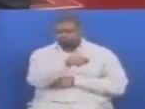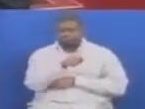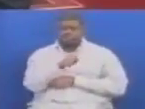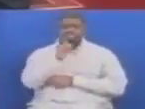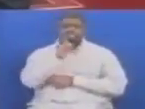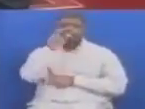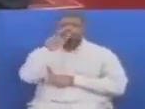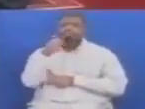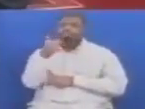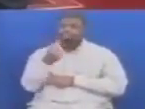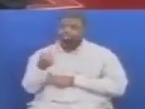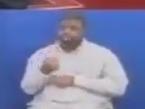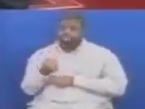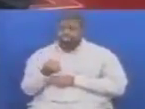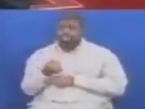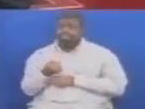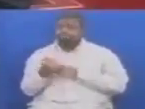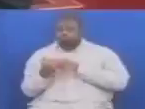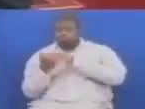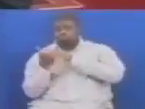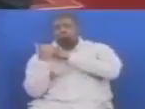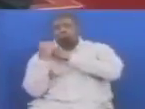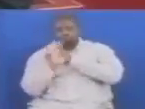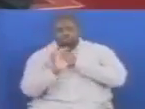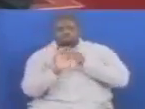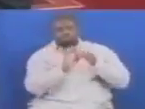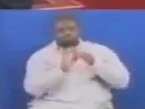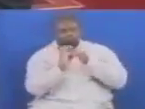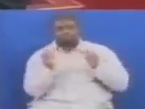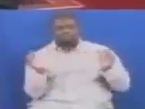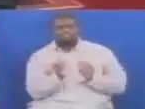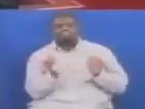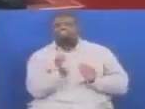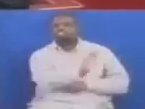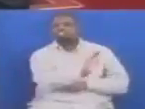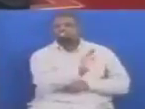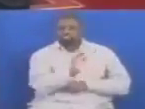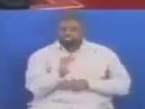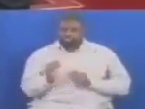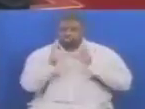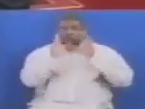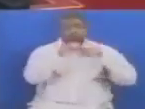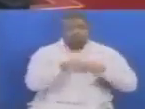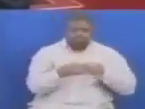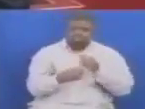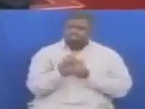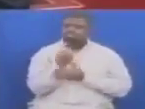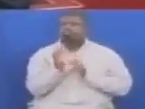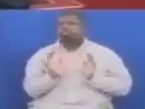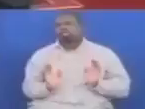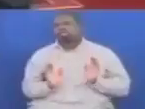mtanzania kushiriki kuya ifathi Sasa kumetokea ufamizi ambayo